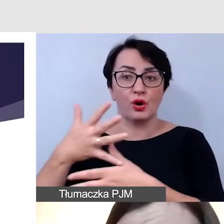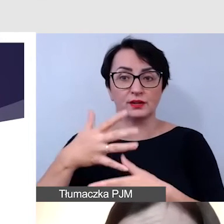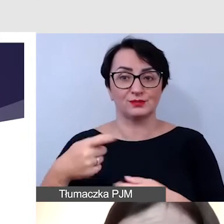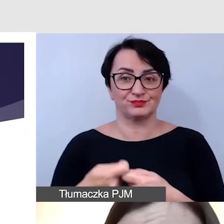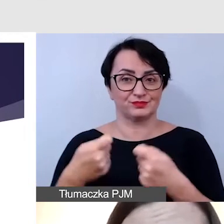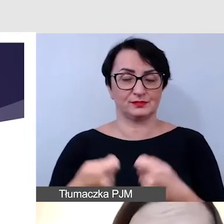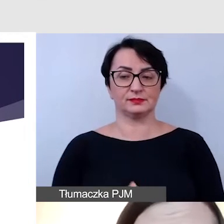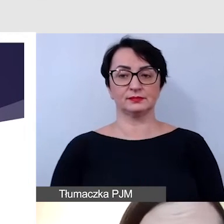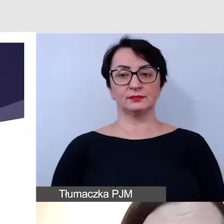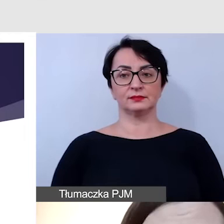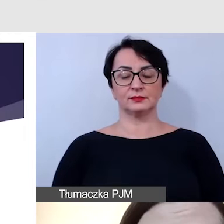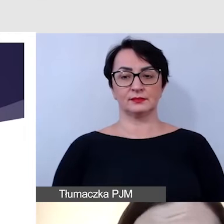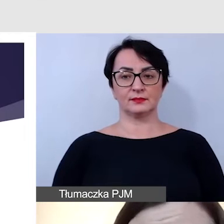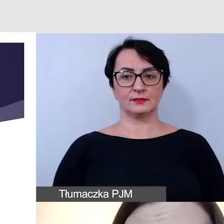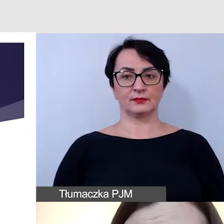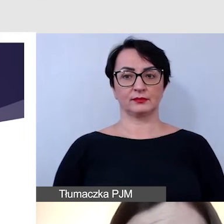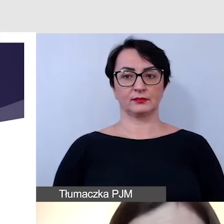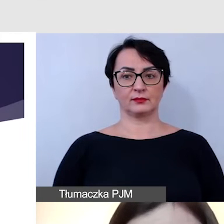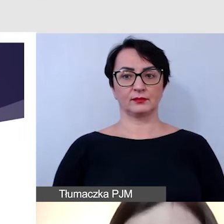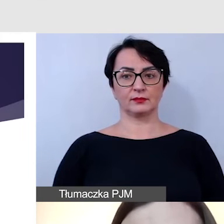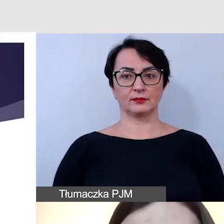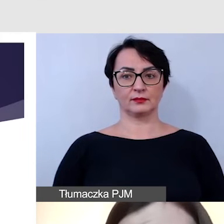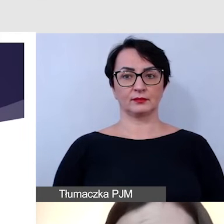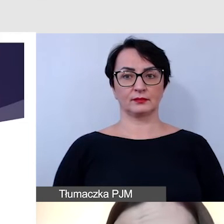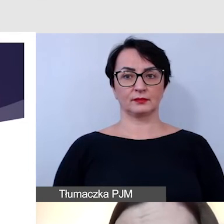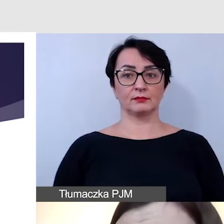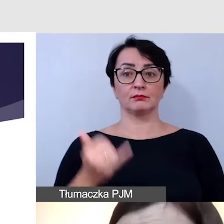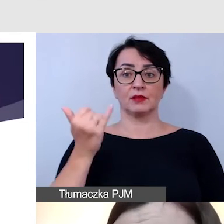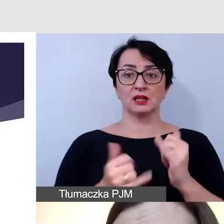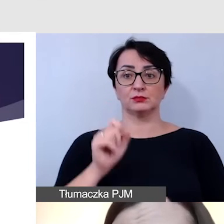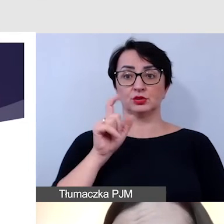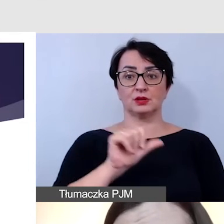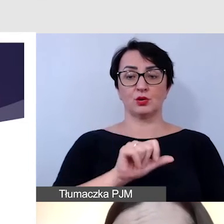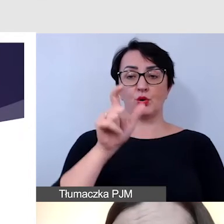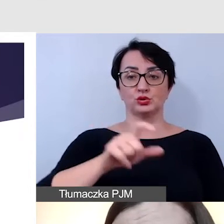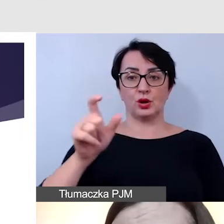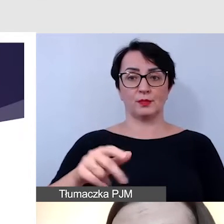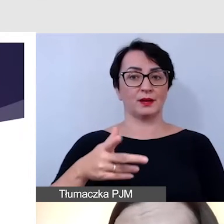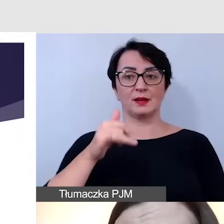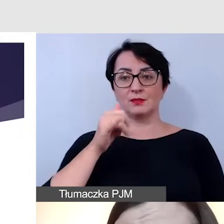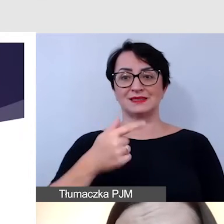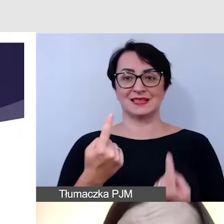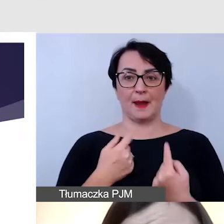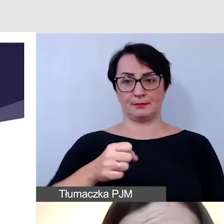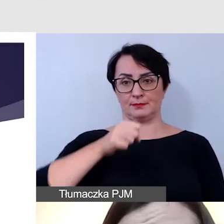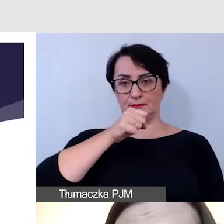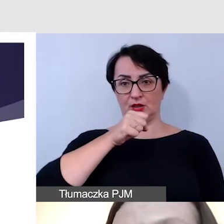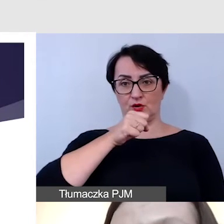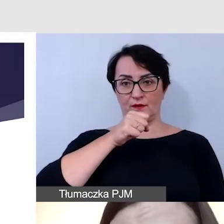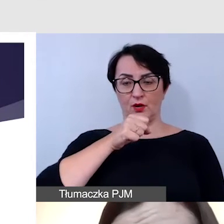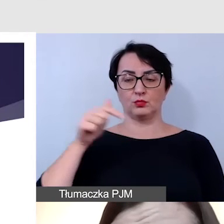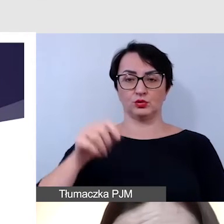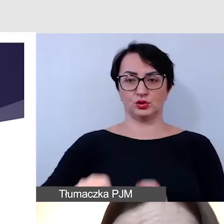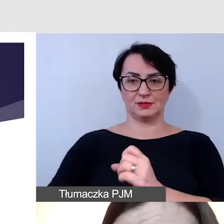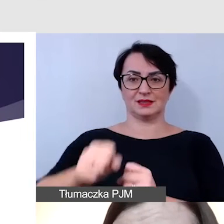żadnej formule. Jeśli są osoby, które nie są w stanie trzymać sobie mikrofonu, mikrofon na statywie